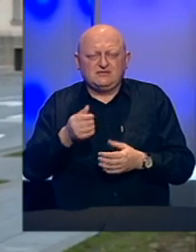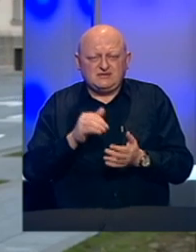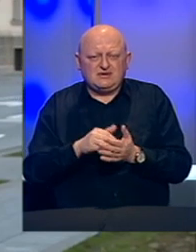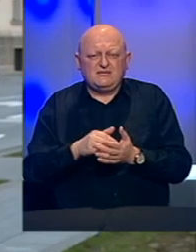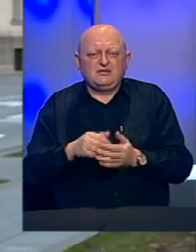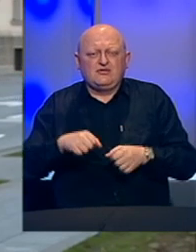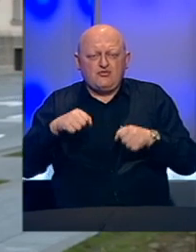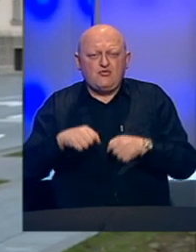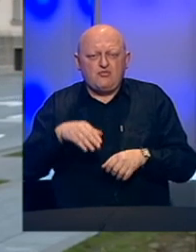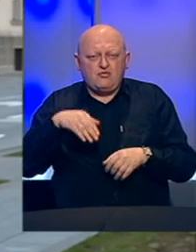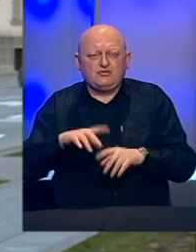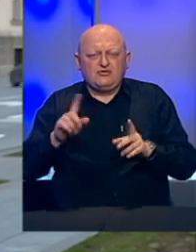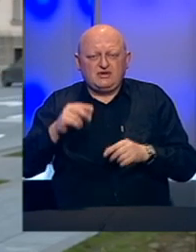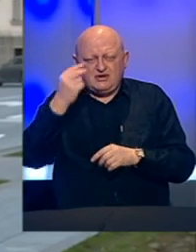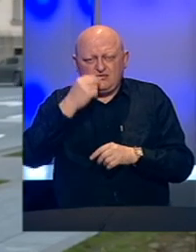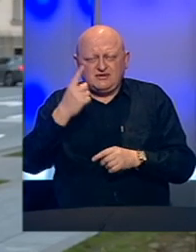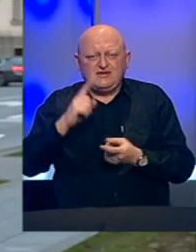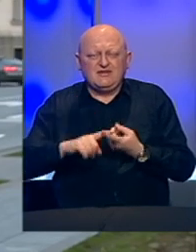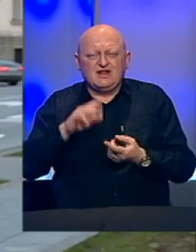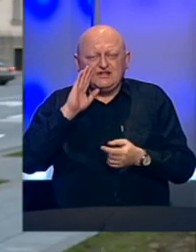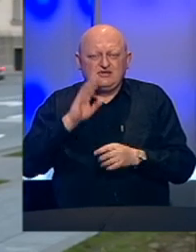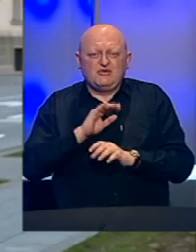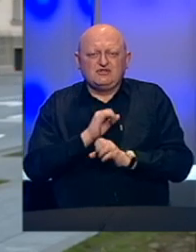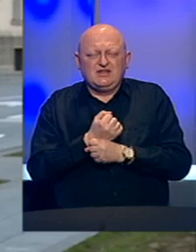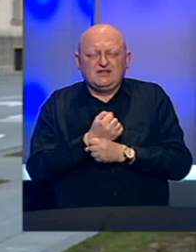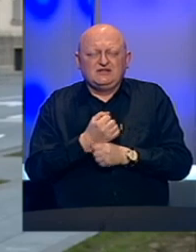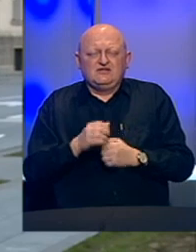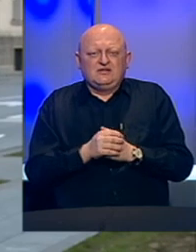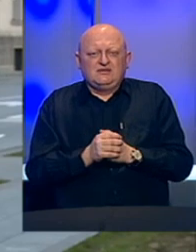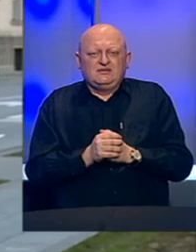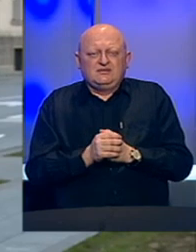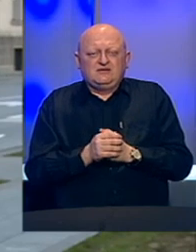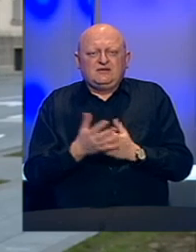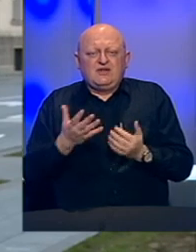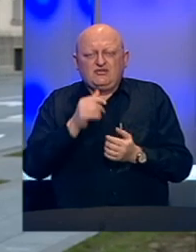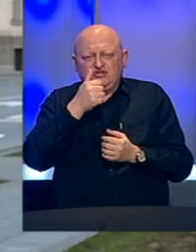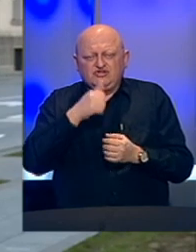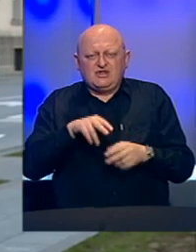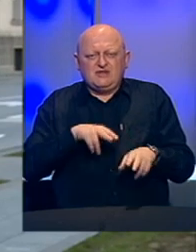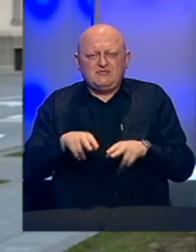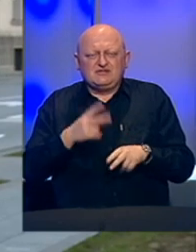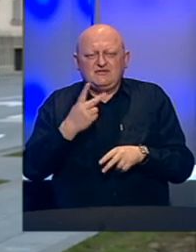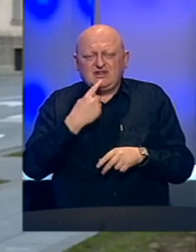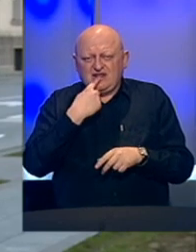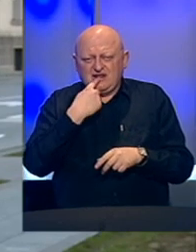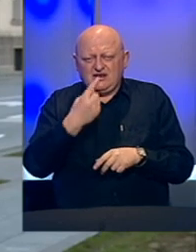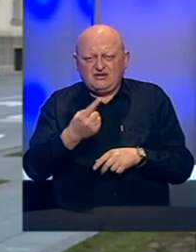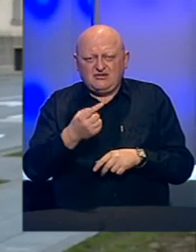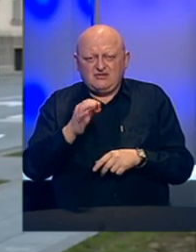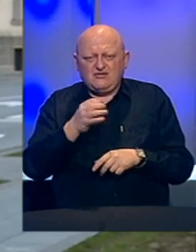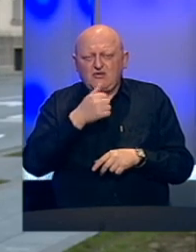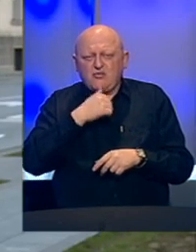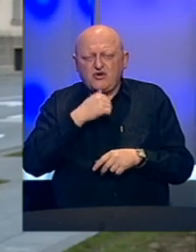treba upumpati u Republiku Srpsku i Federaciju Bosne i Hercegovine. Evo šta je ministarka Vidović rekla o